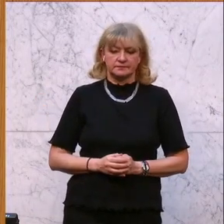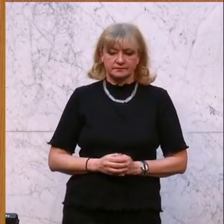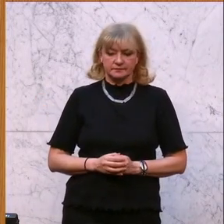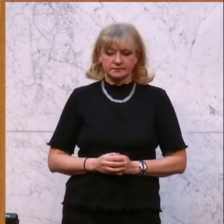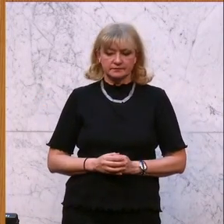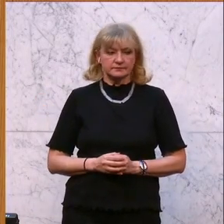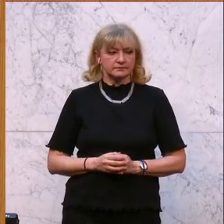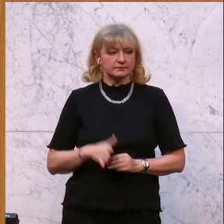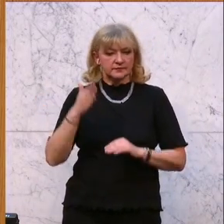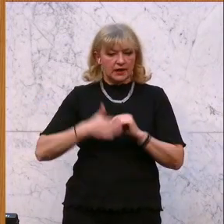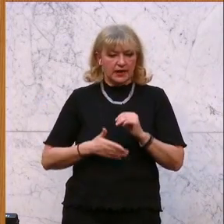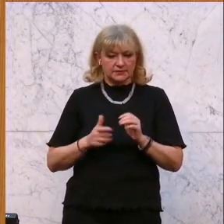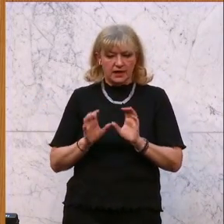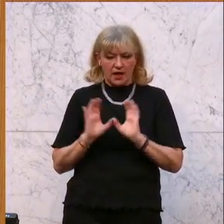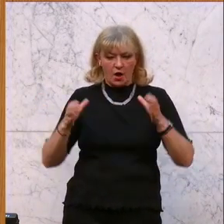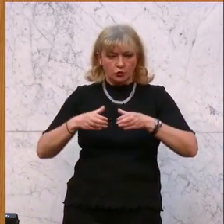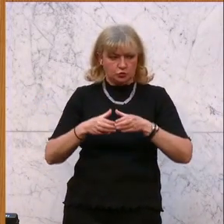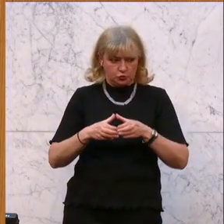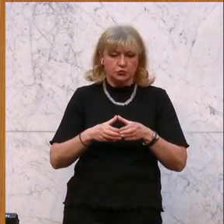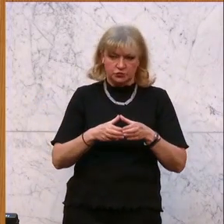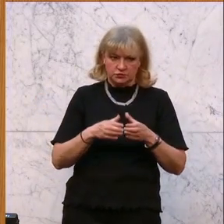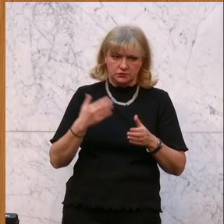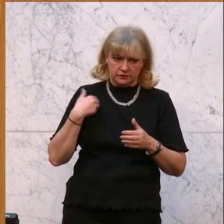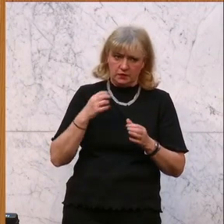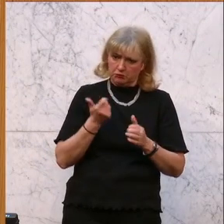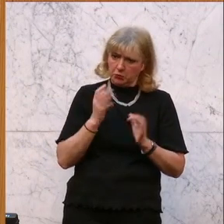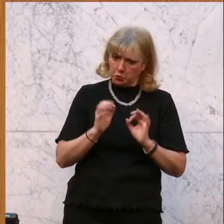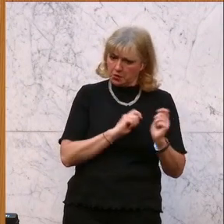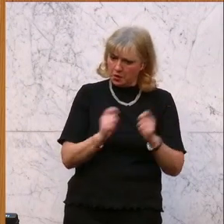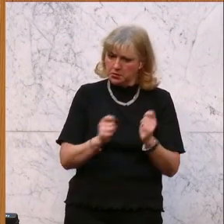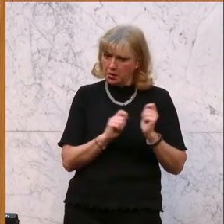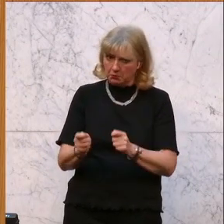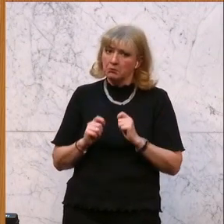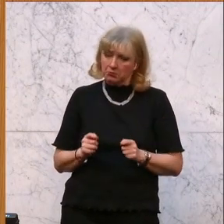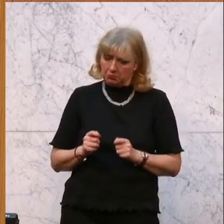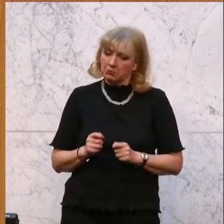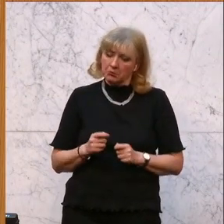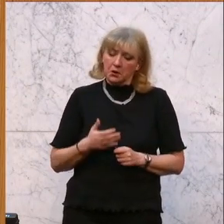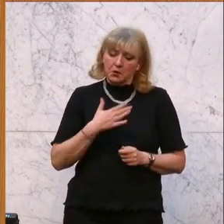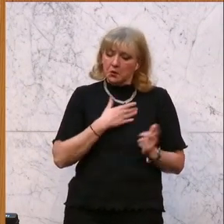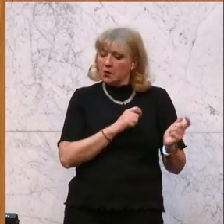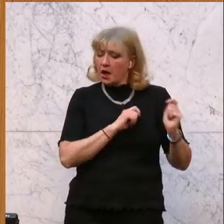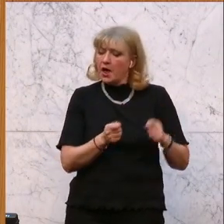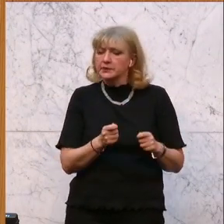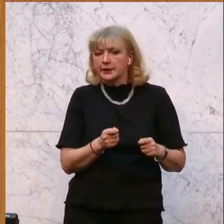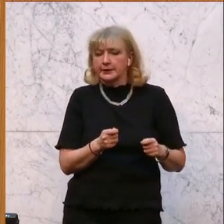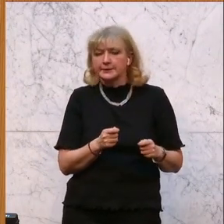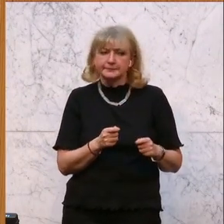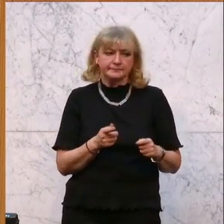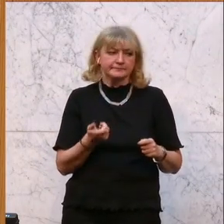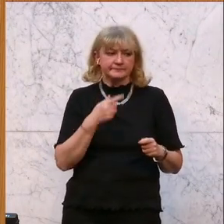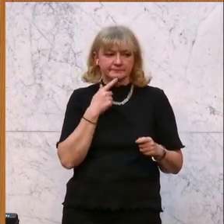Wir haben im letzten Ausschuss wieder einige sehr gute Anträge eingebracht. Und obwohl Sie unsere Anträge für mehr legale